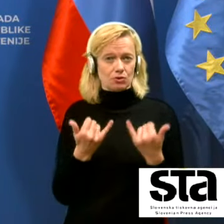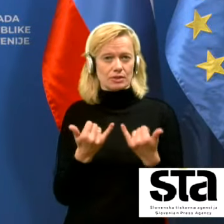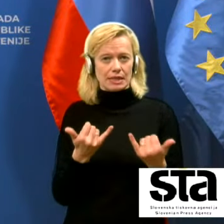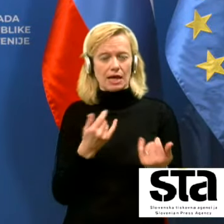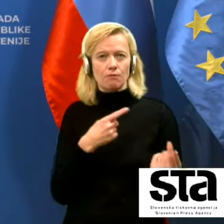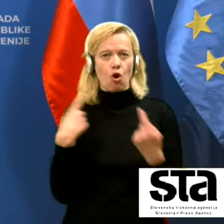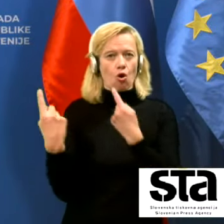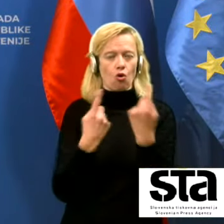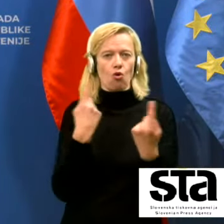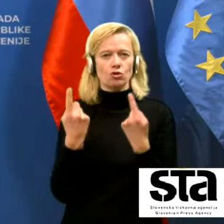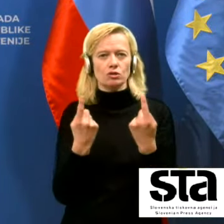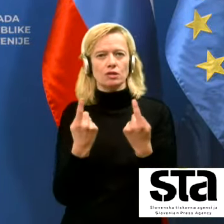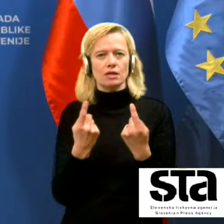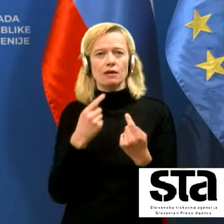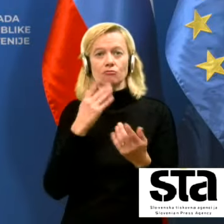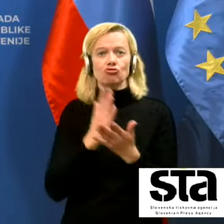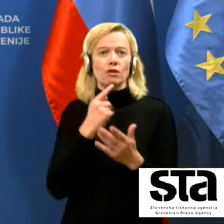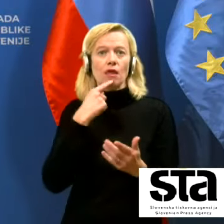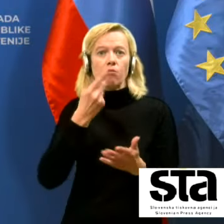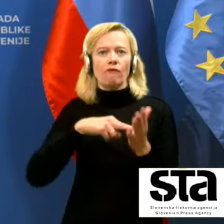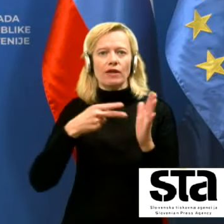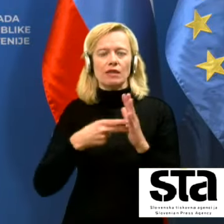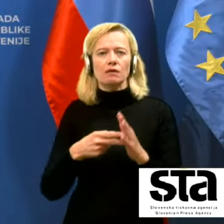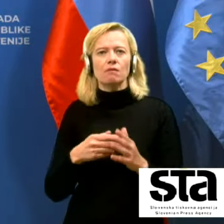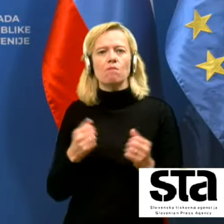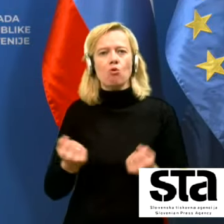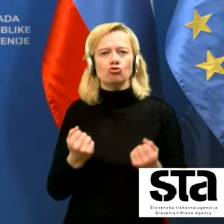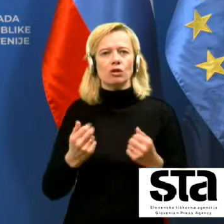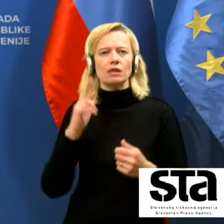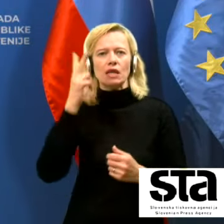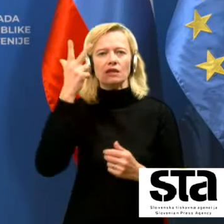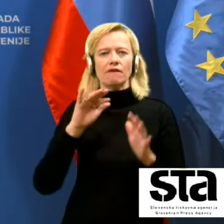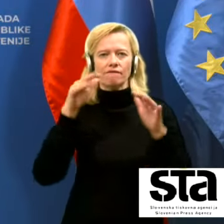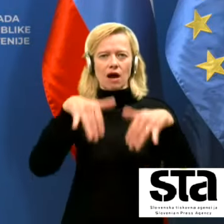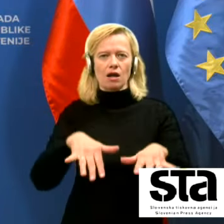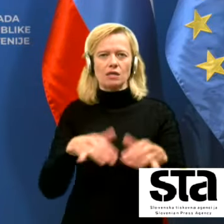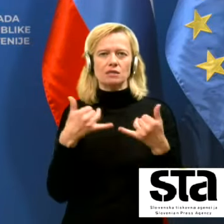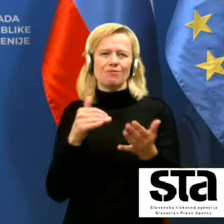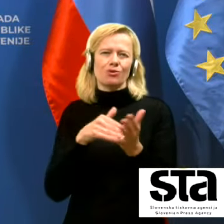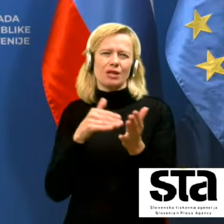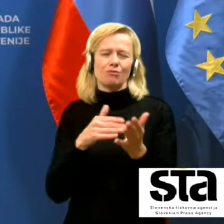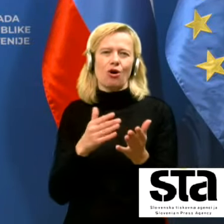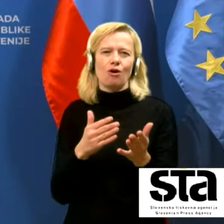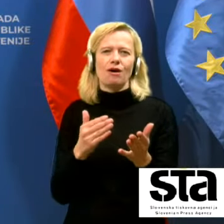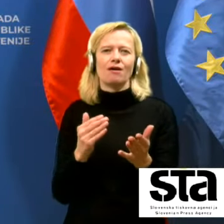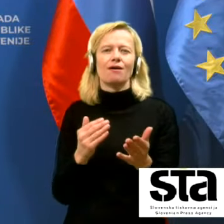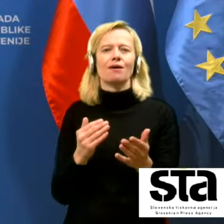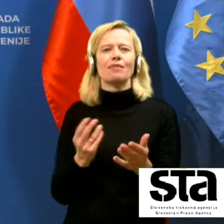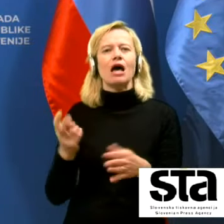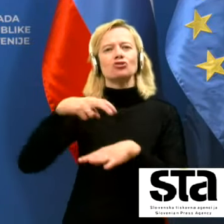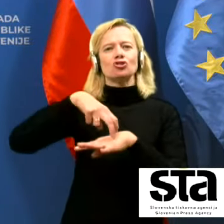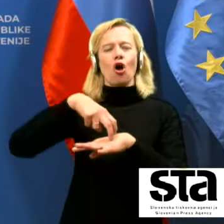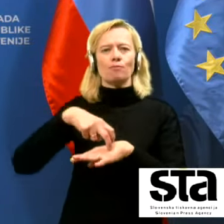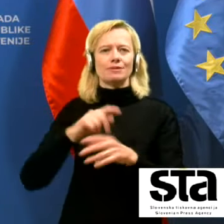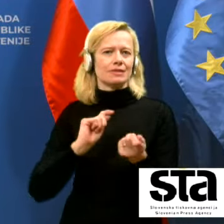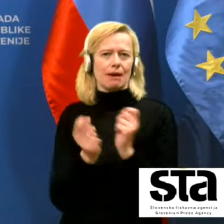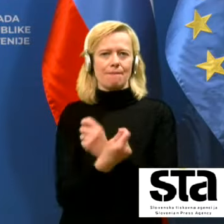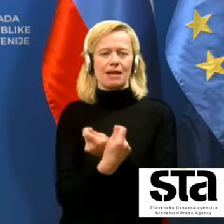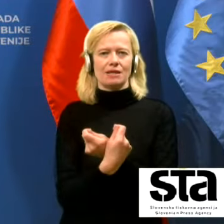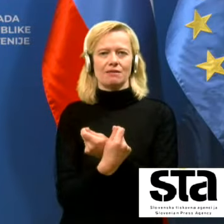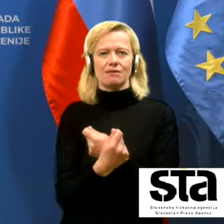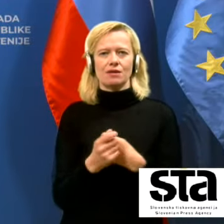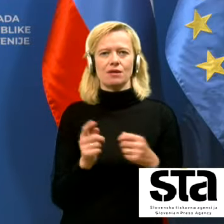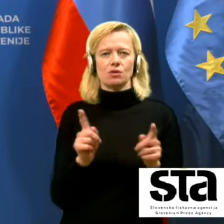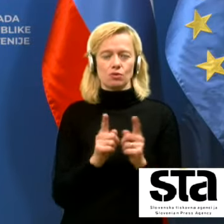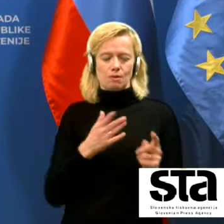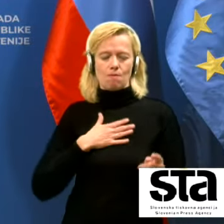močnejšem tretjem valu potrebno seveda ta pristop spremeniti in iz tega naslova seveda tudi moj